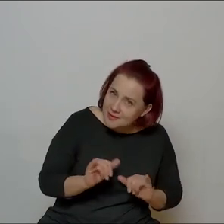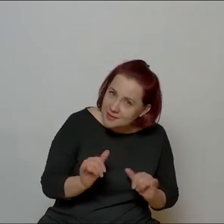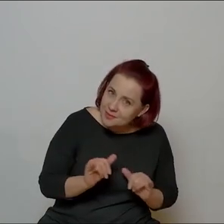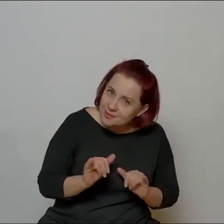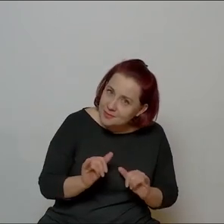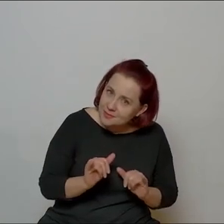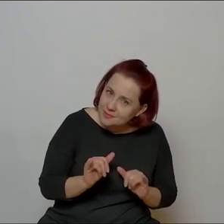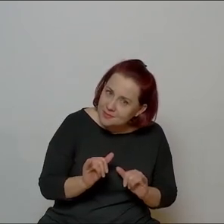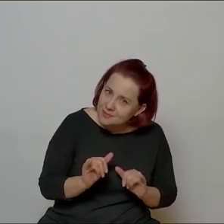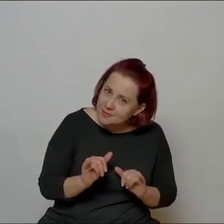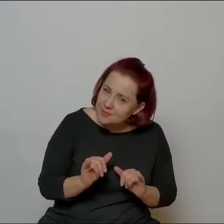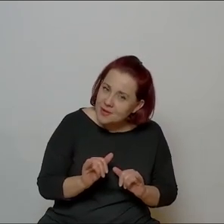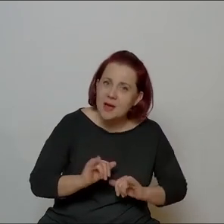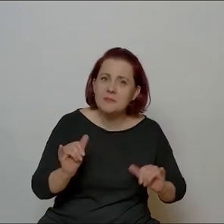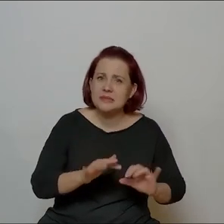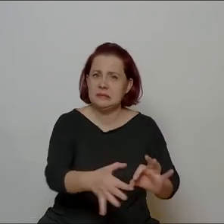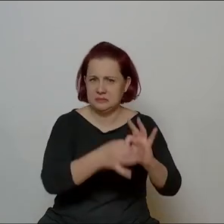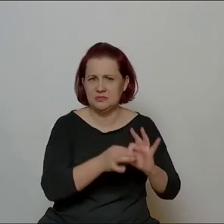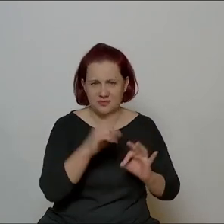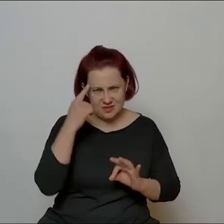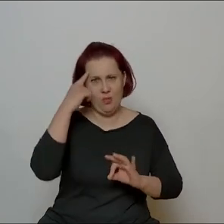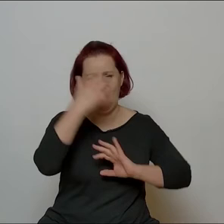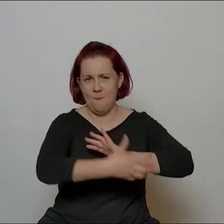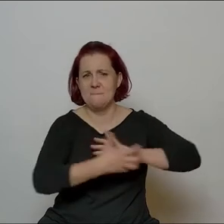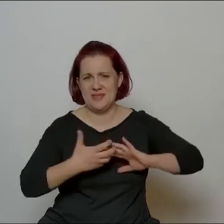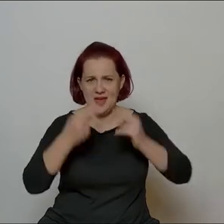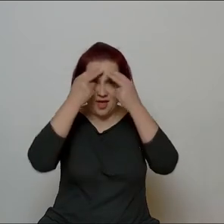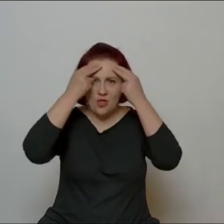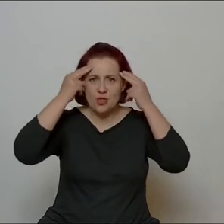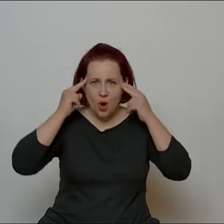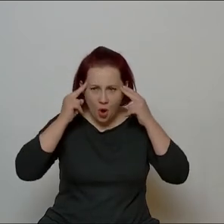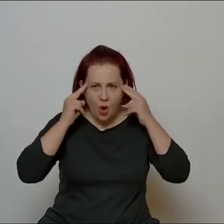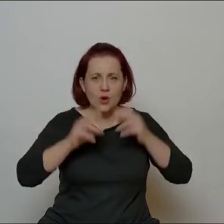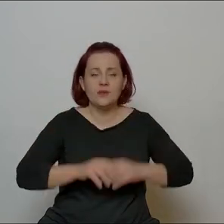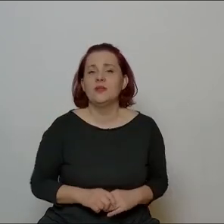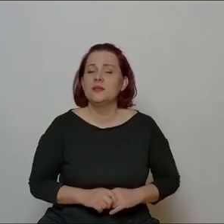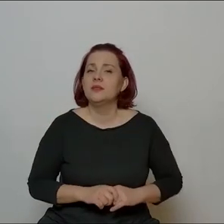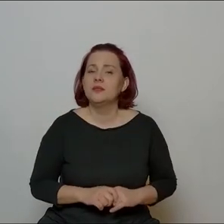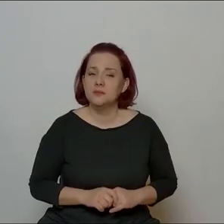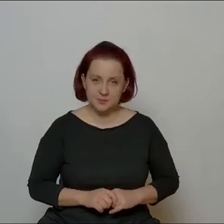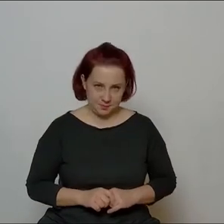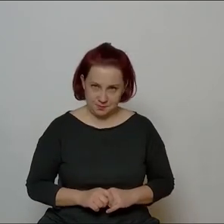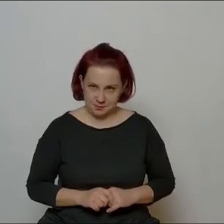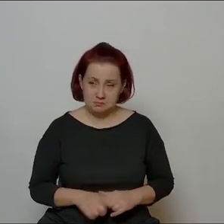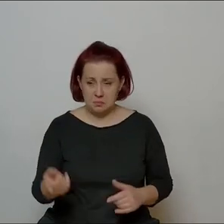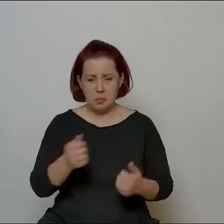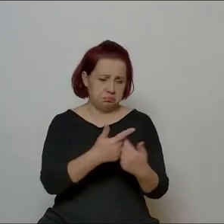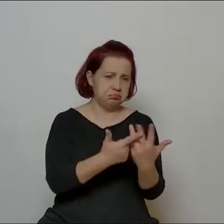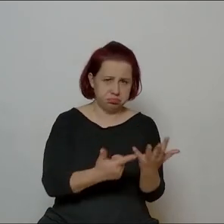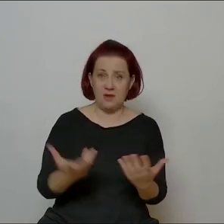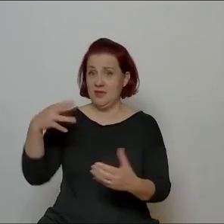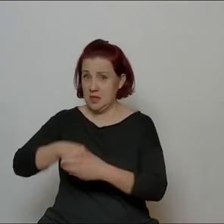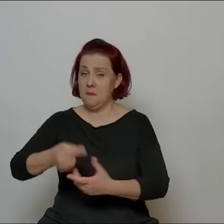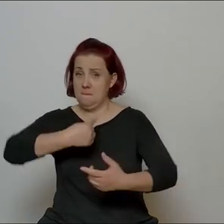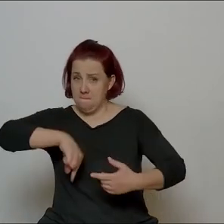wspominaniem Norwida. Byliśmy jednym z podmiotów tamże występujących. oczywiście